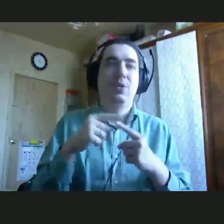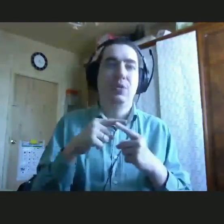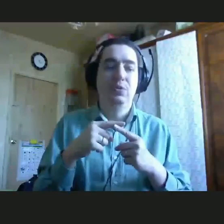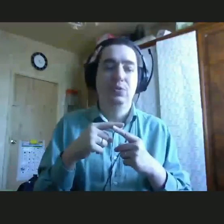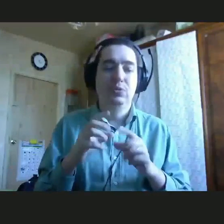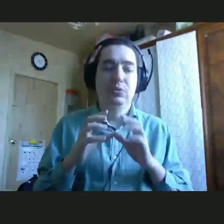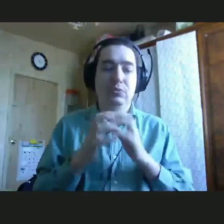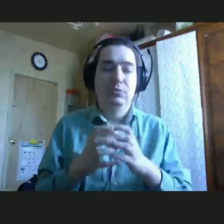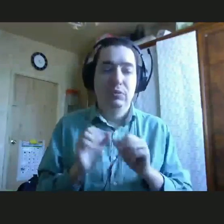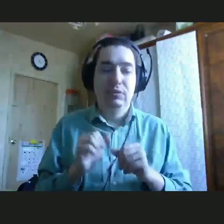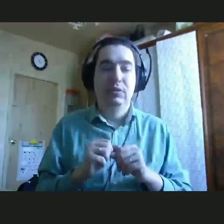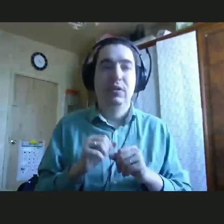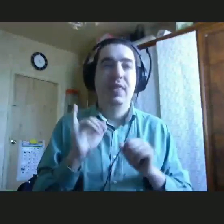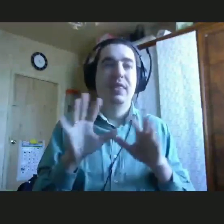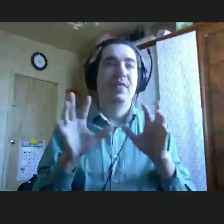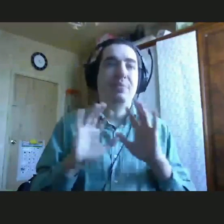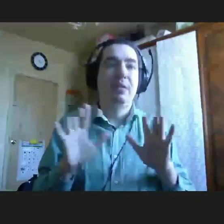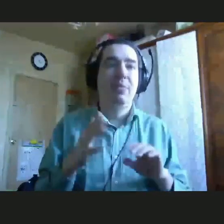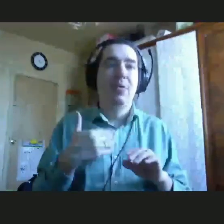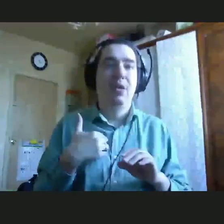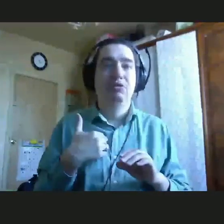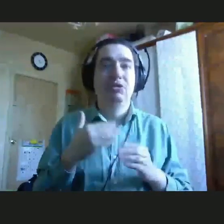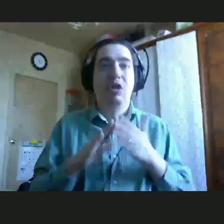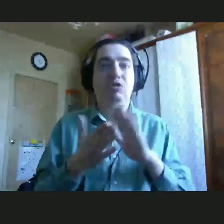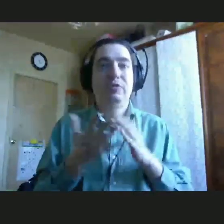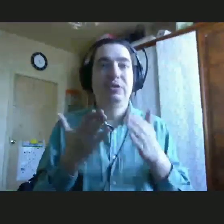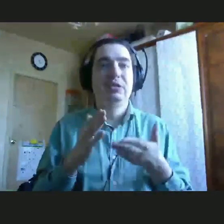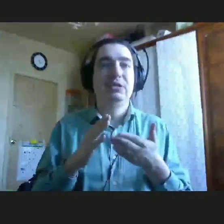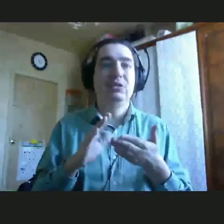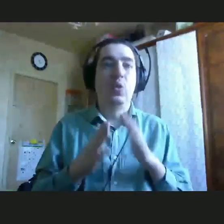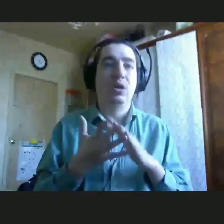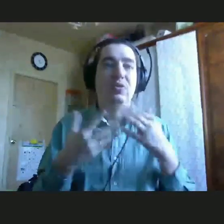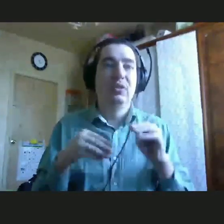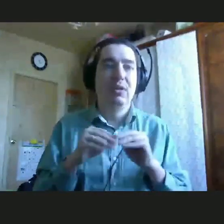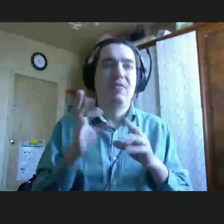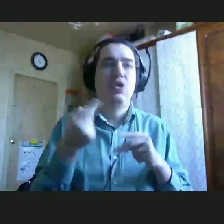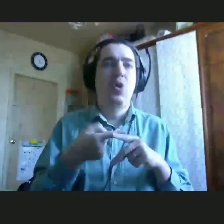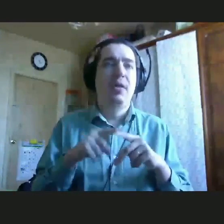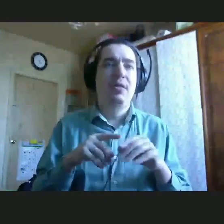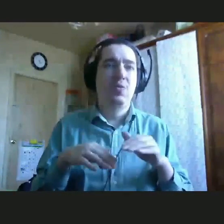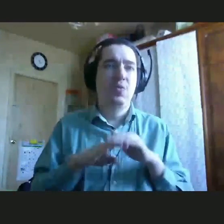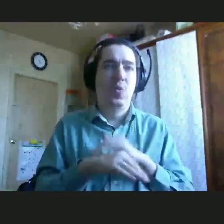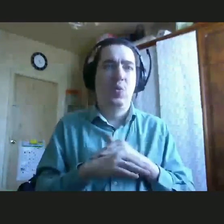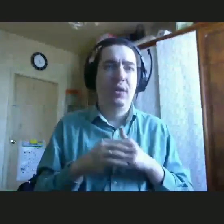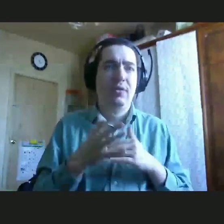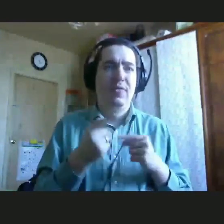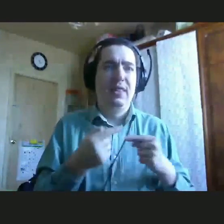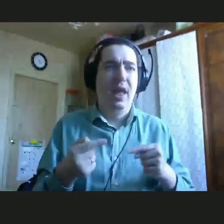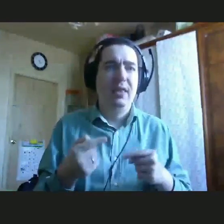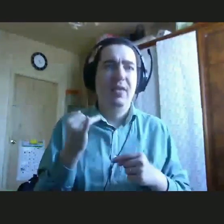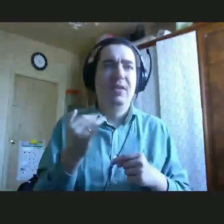воспринимают этого ребенка, не воспринимая сложившуюся ситуацию с семьей. И это все уходит в кромешный негатив, и впоследствии, когда